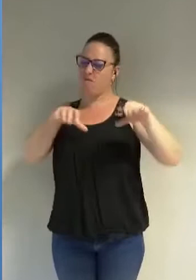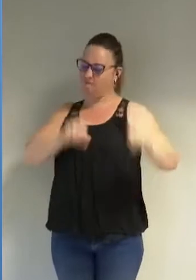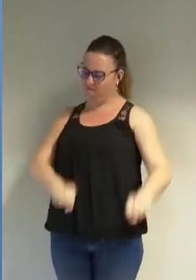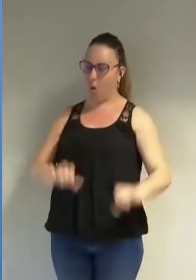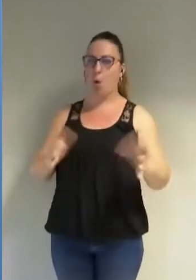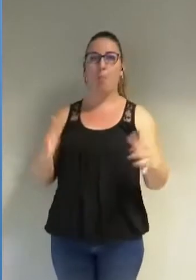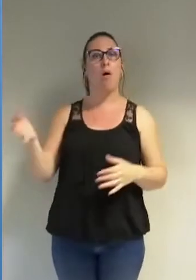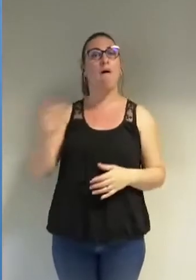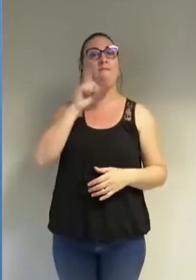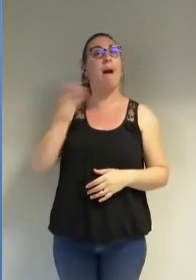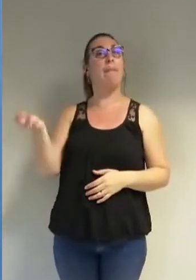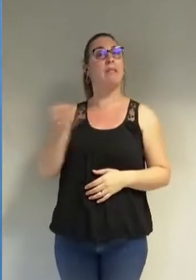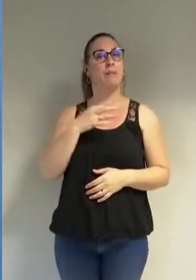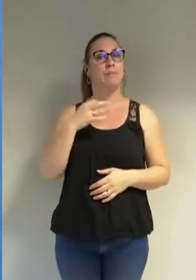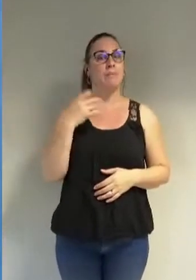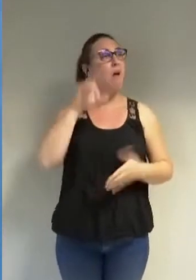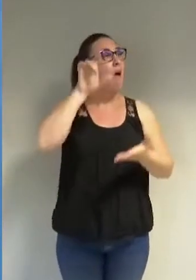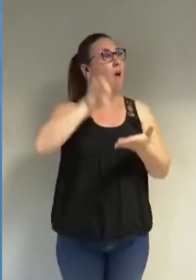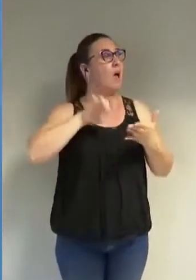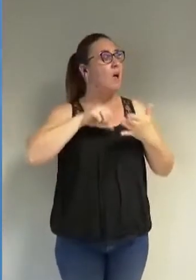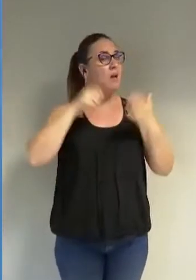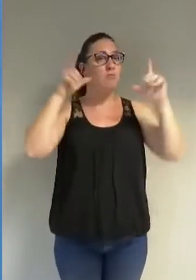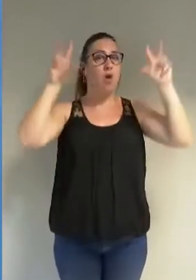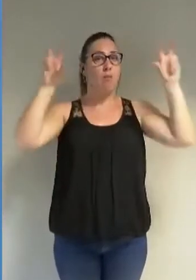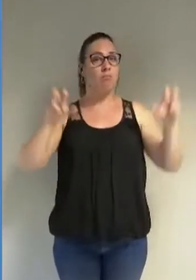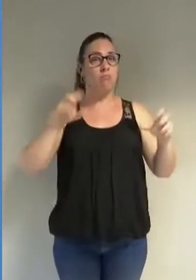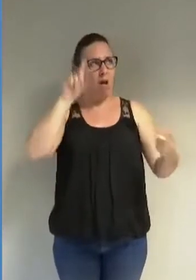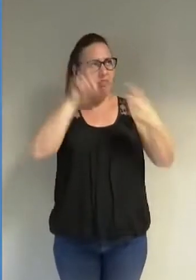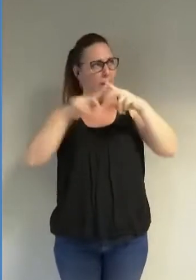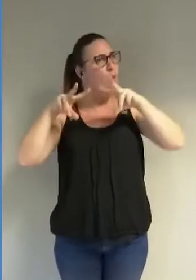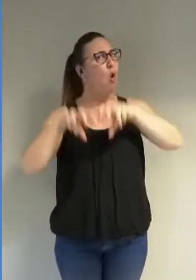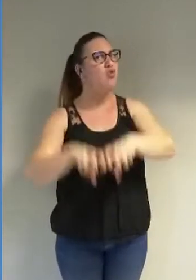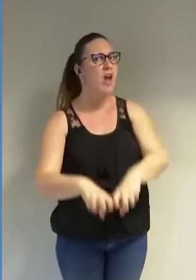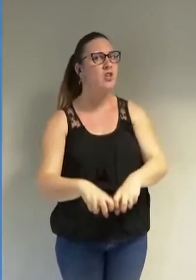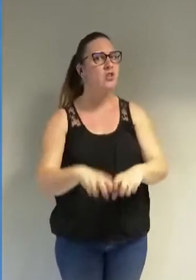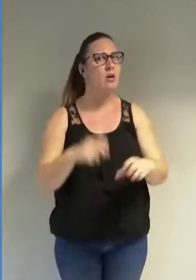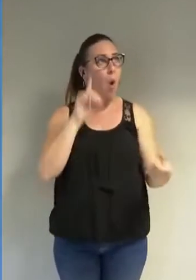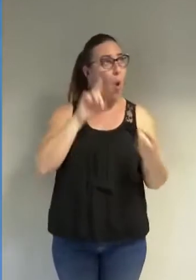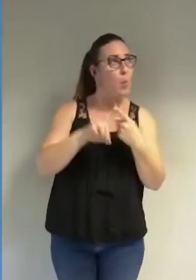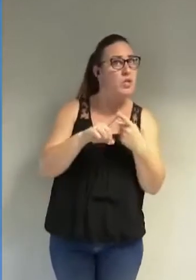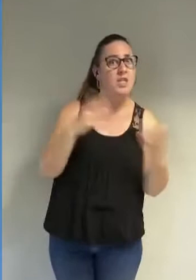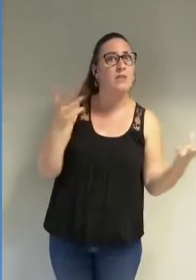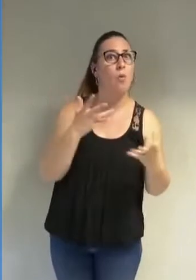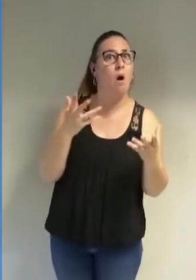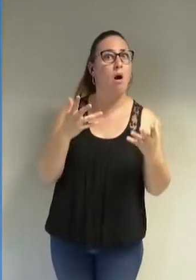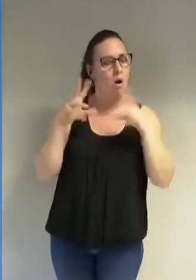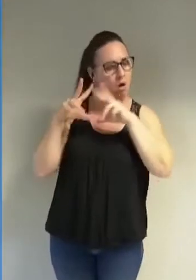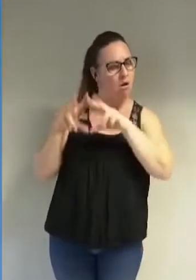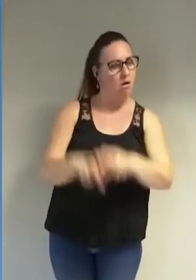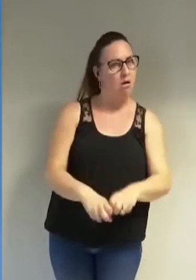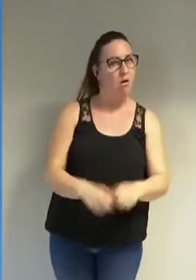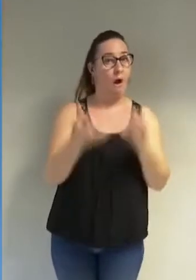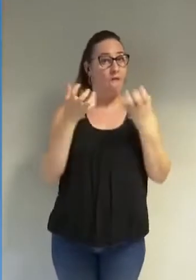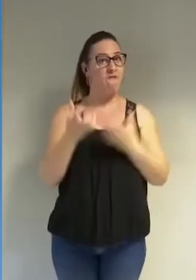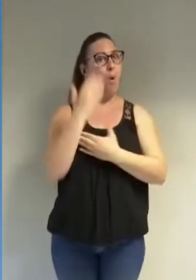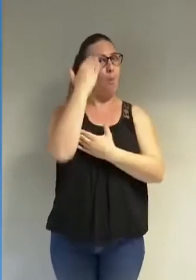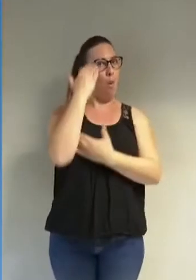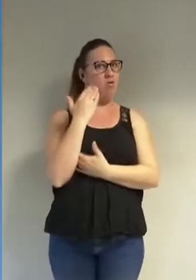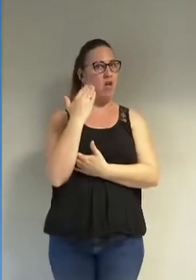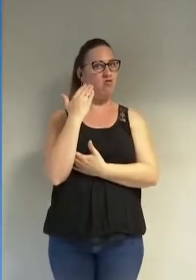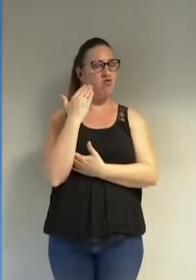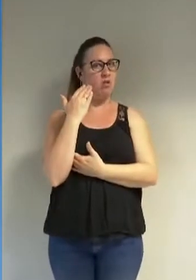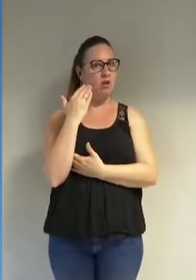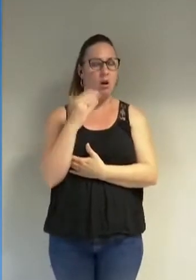mon intérêt pour l'islam en tant que sujet de recherche avait au départ un seul objectif me protéger contre le